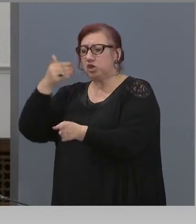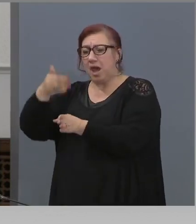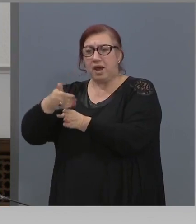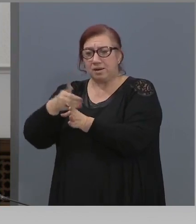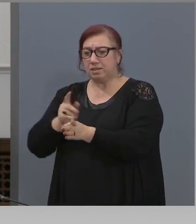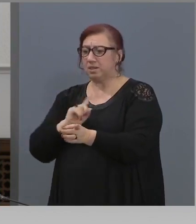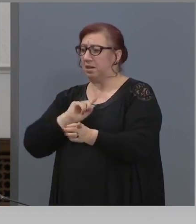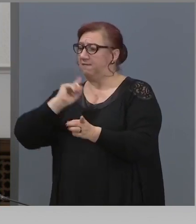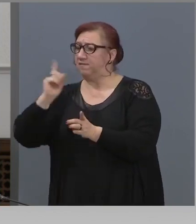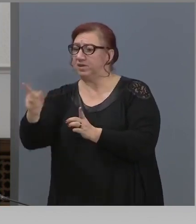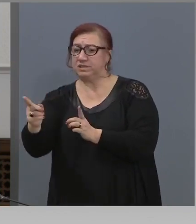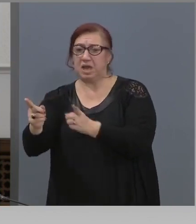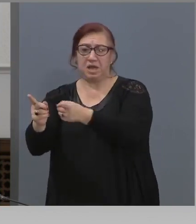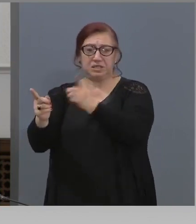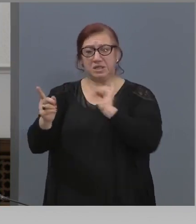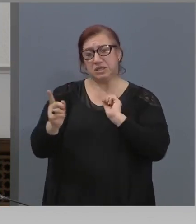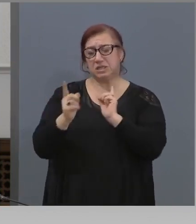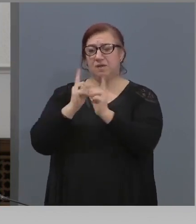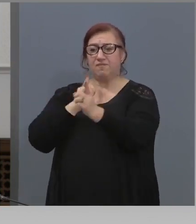излизане.